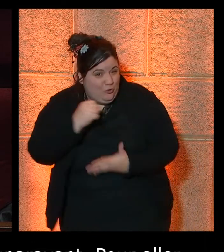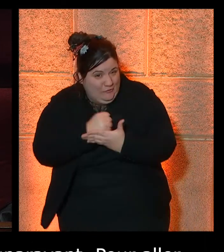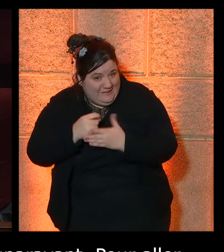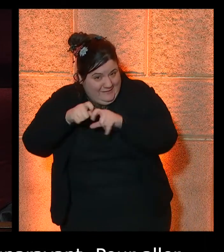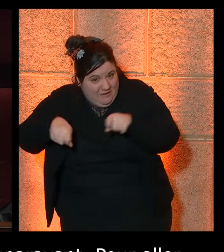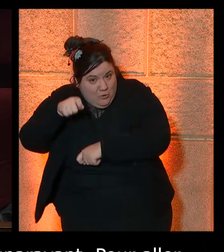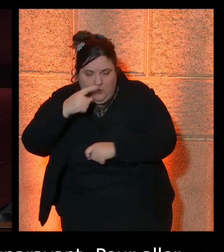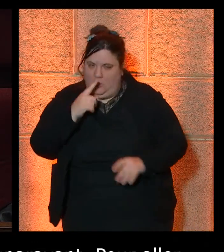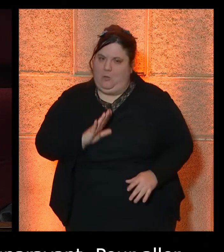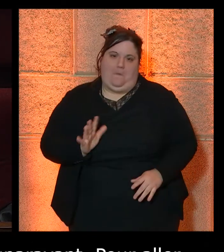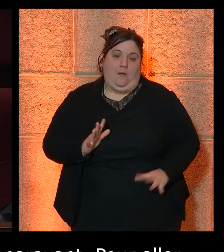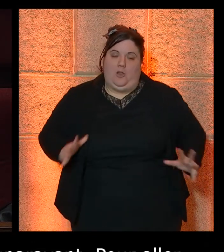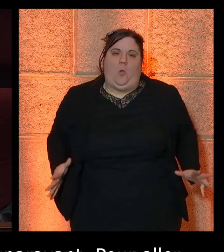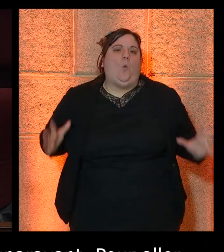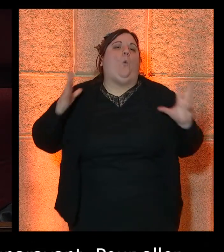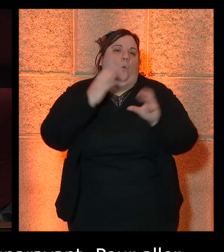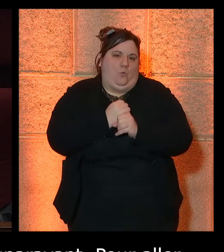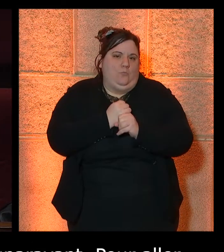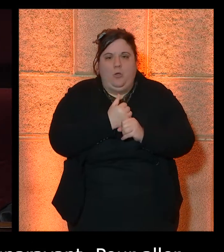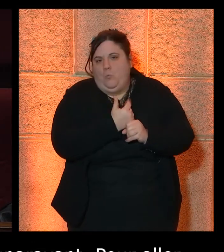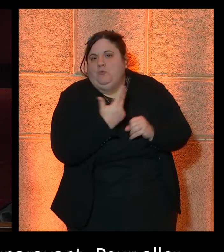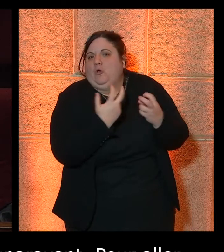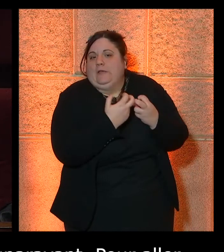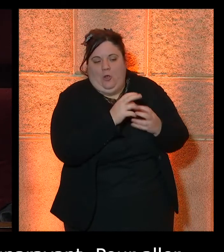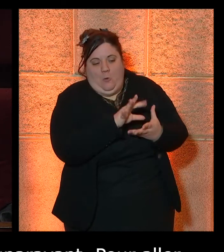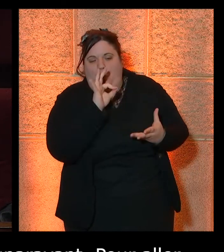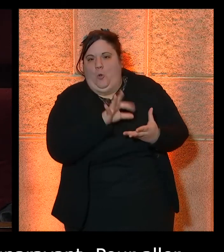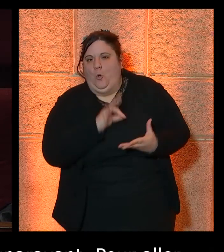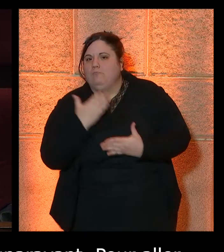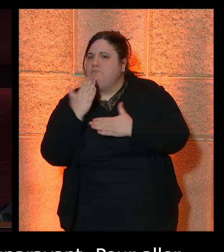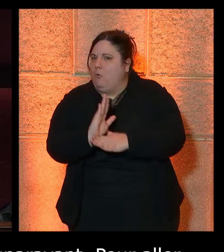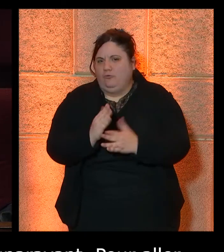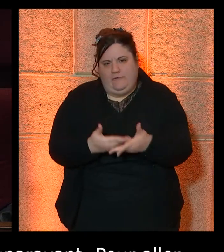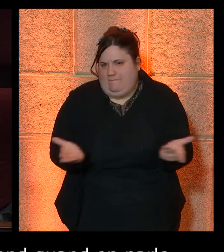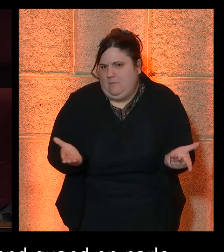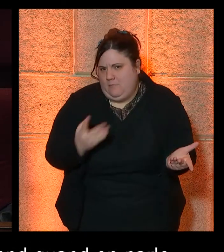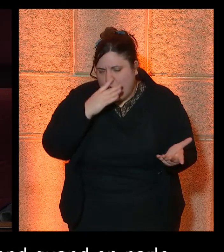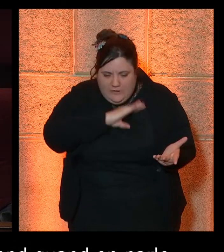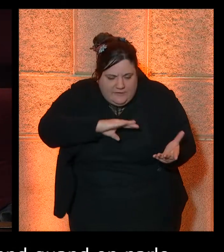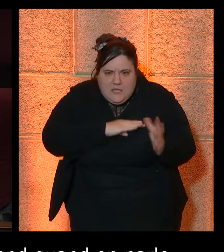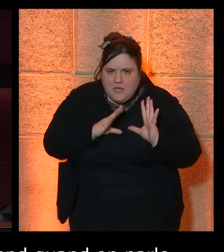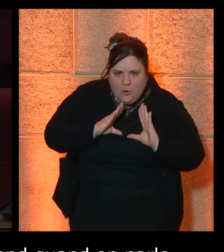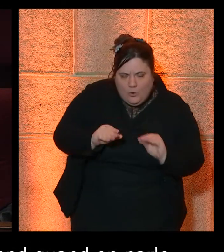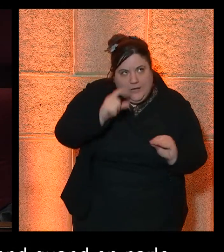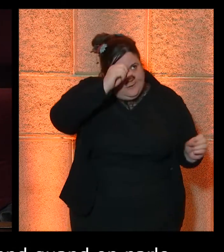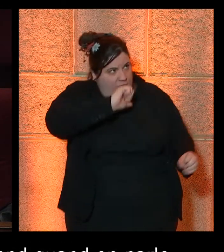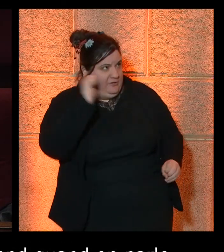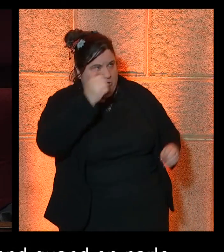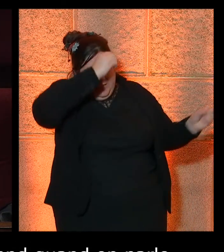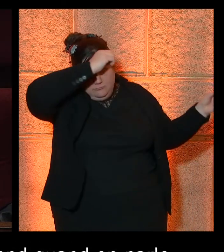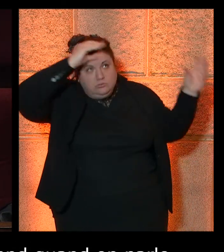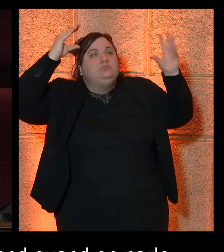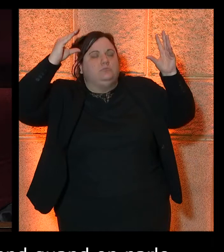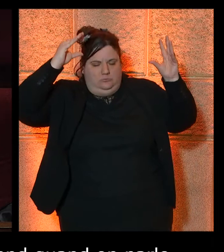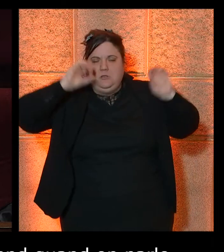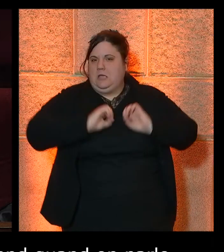assurer. Je vais me borner à quelques exemples rapides et que je pense être concrets, pour que chacune et chacun